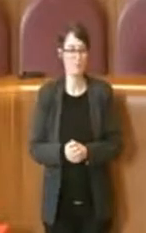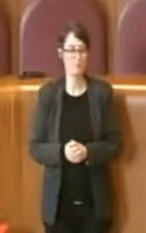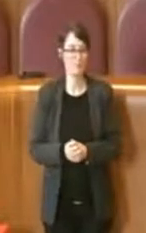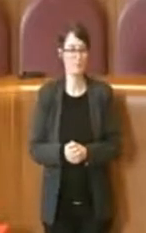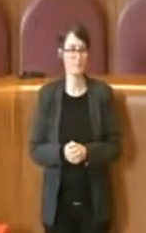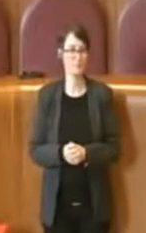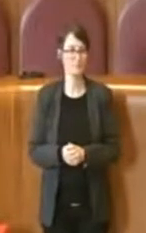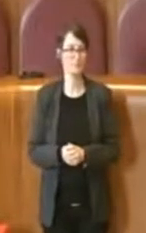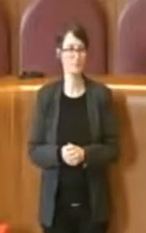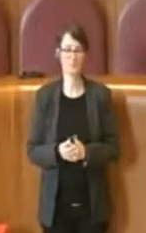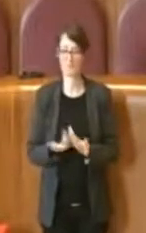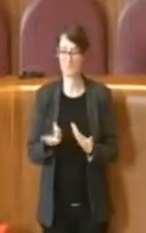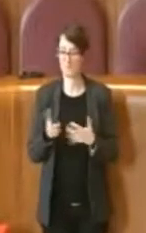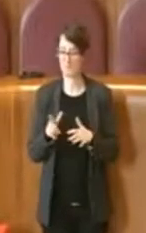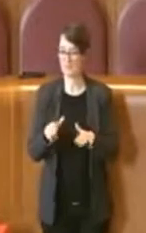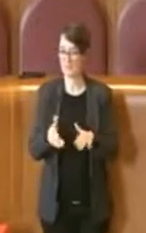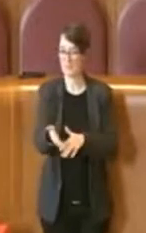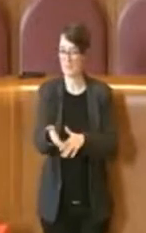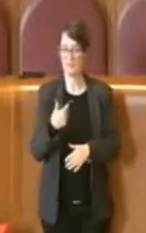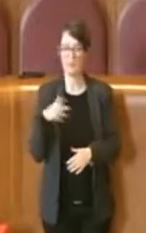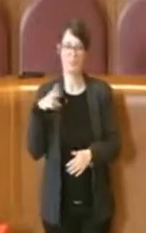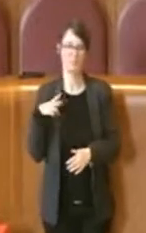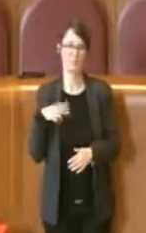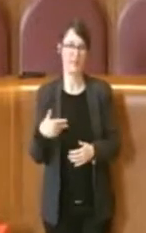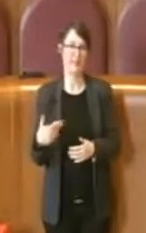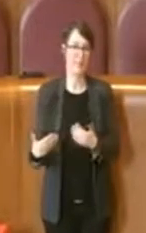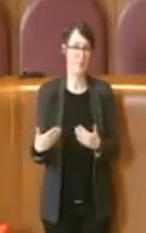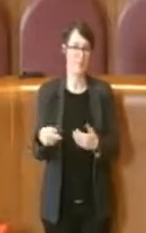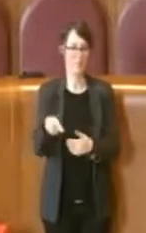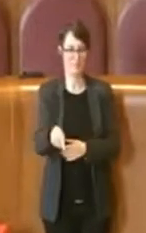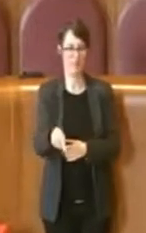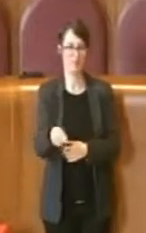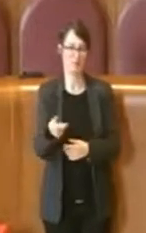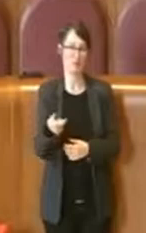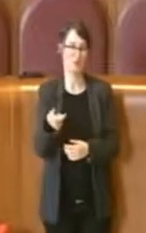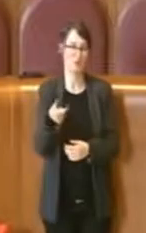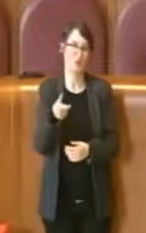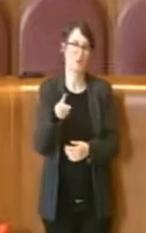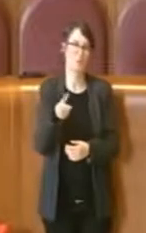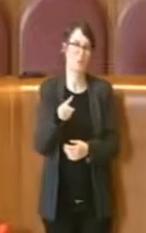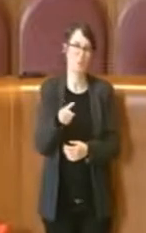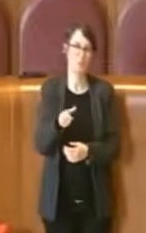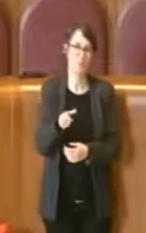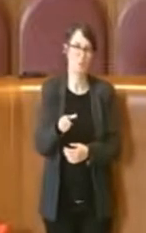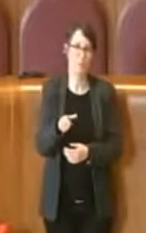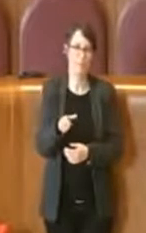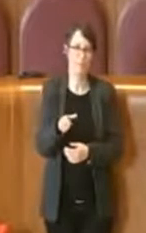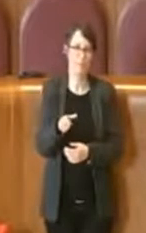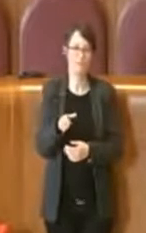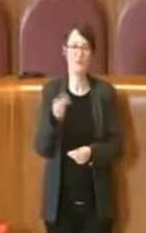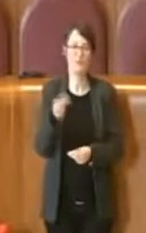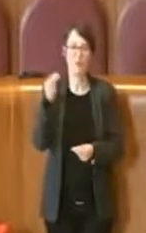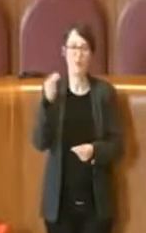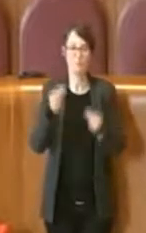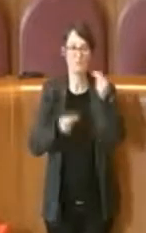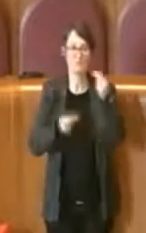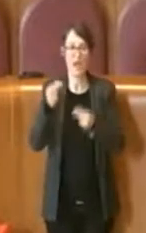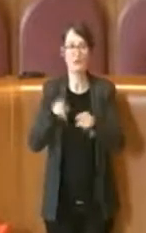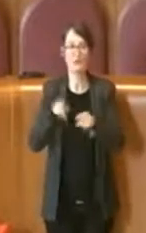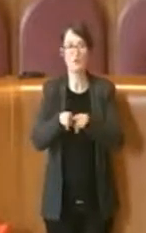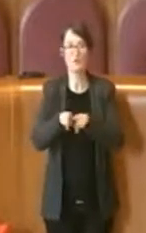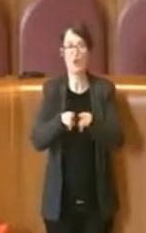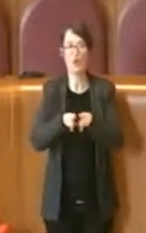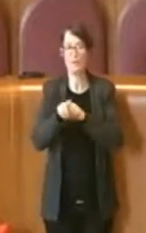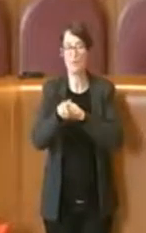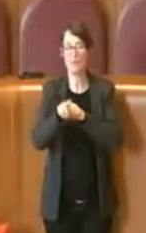Nelle prossime settimane, speriamo il prima possibile, perché poi lo scostamento di bilancio di 32 miliardi